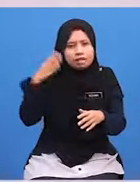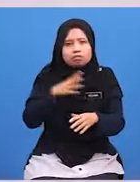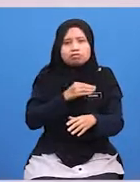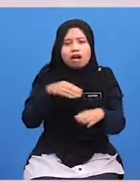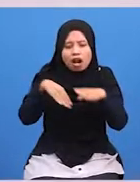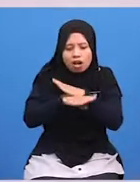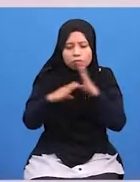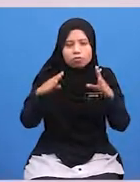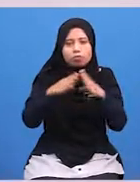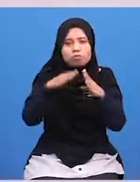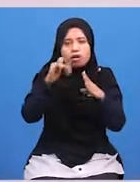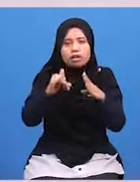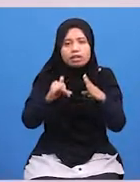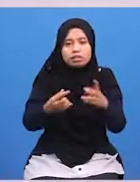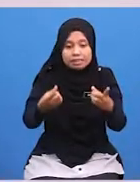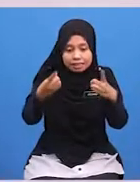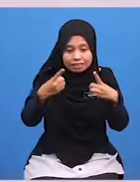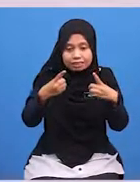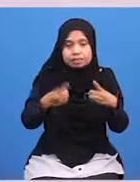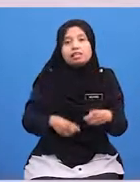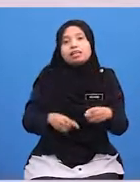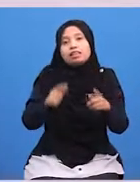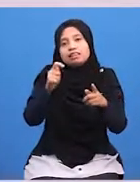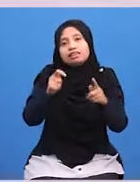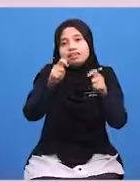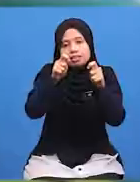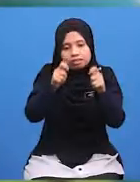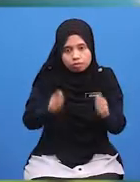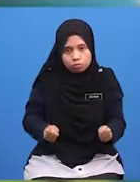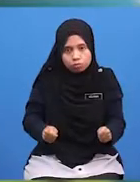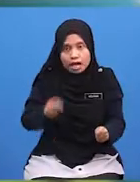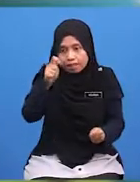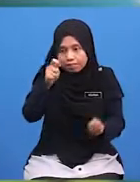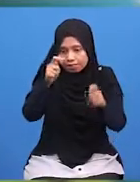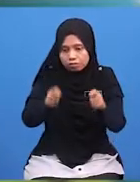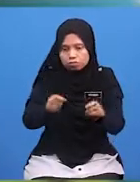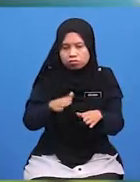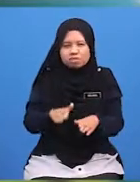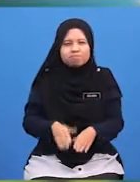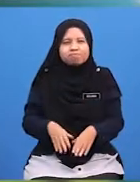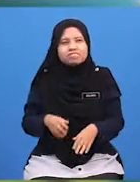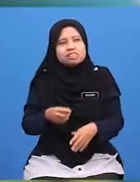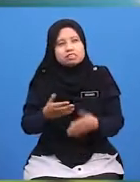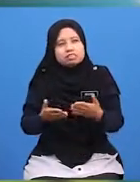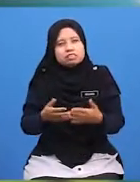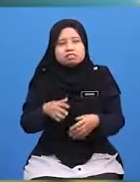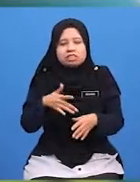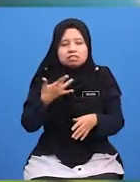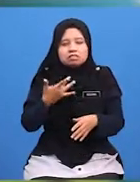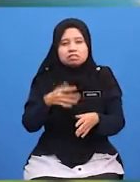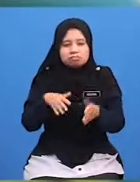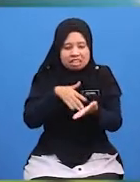Dalam Rumah Yang Didatangi Tetamu Tetamu Akan Merasa Tidak Hormat Dan Tidak